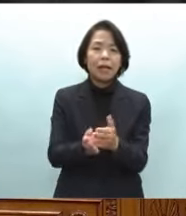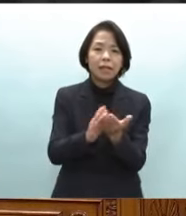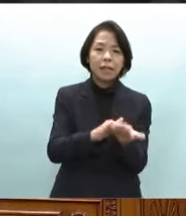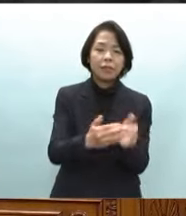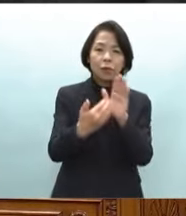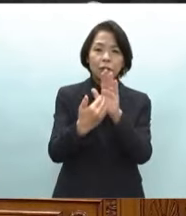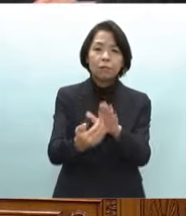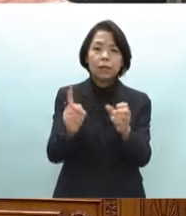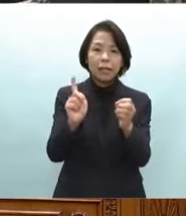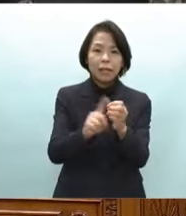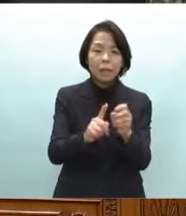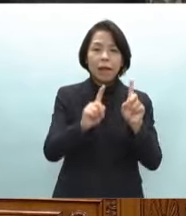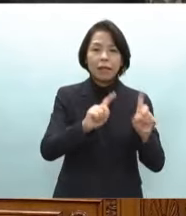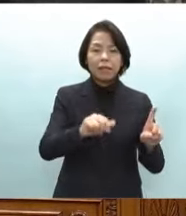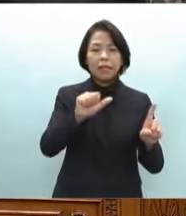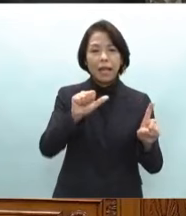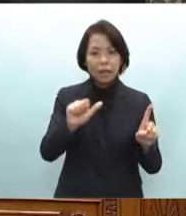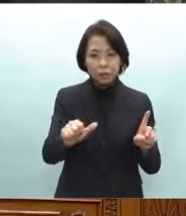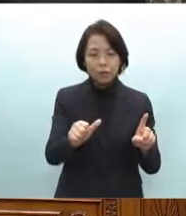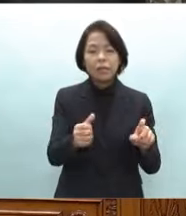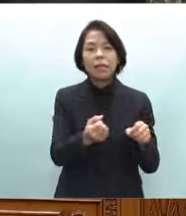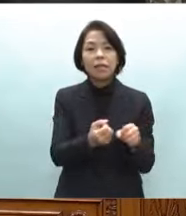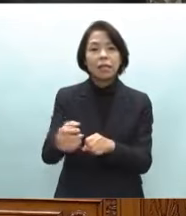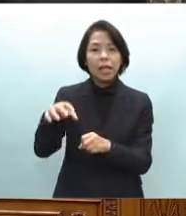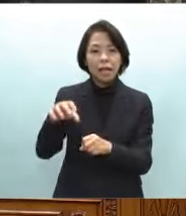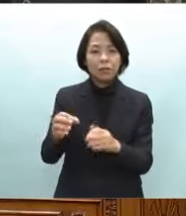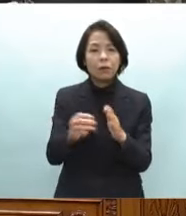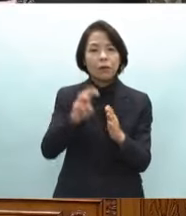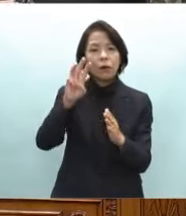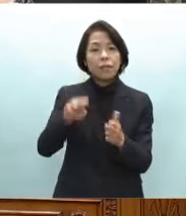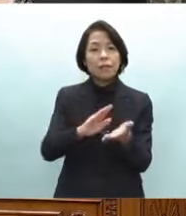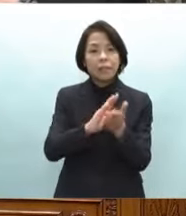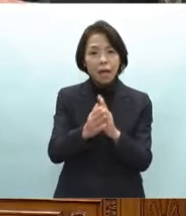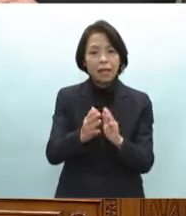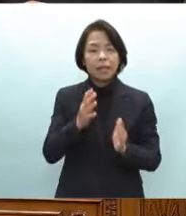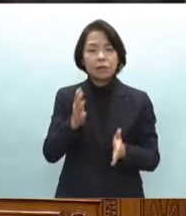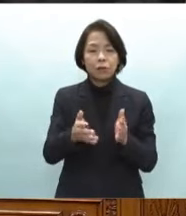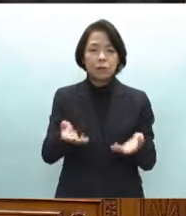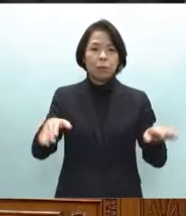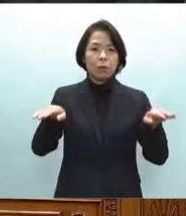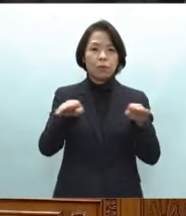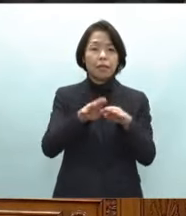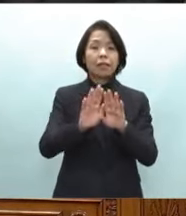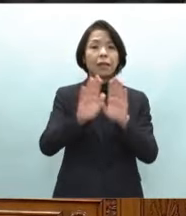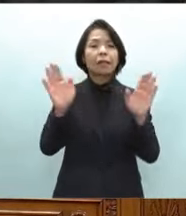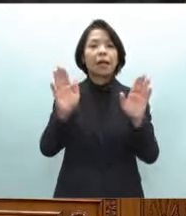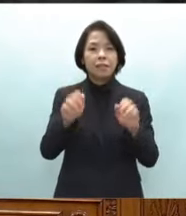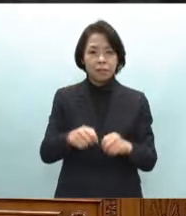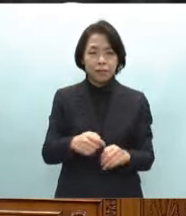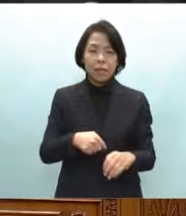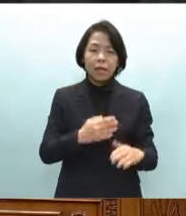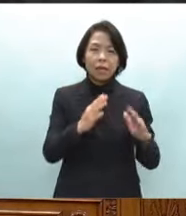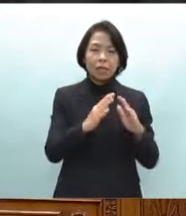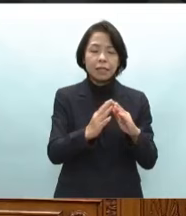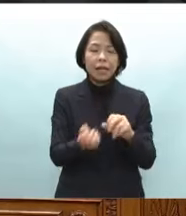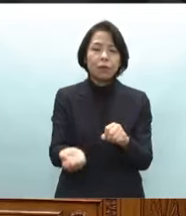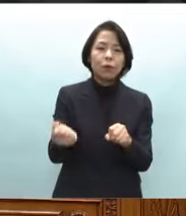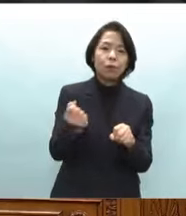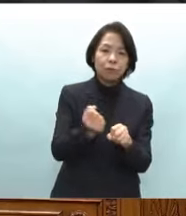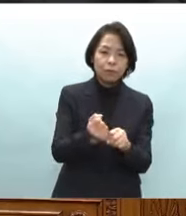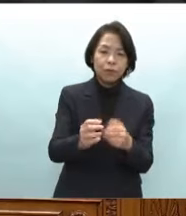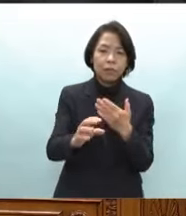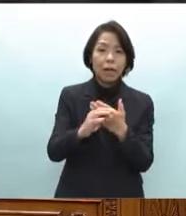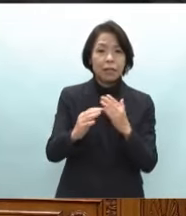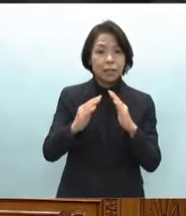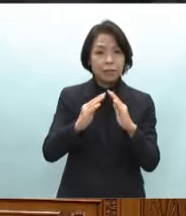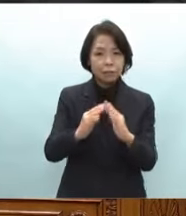に1.5次避難所を金沢市の石川県スポーツセンターに開設し自宅の復旧や仮設住宅の準備が